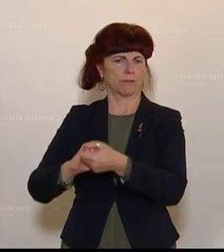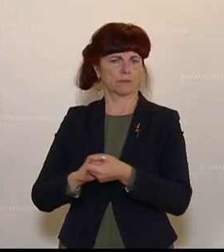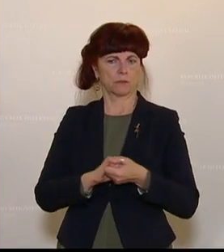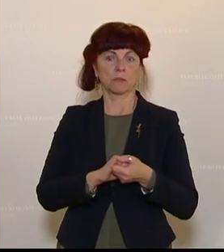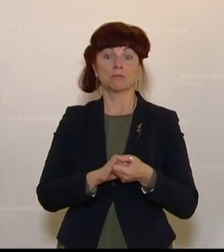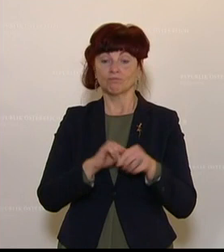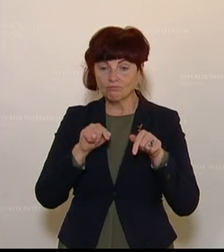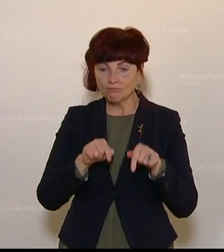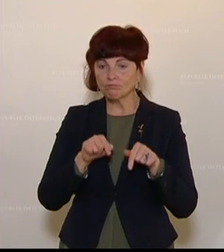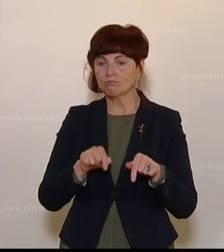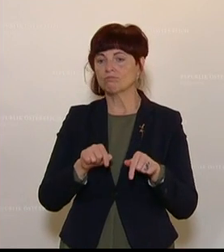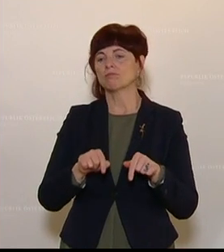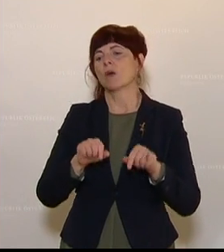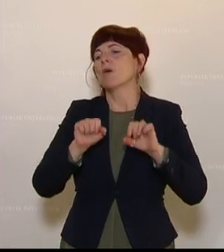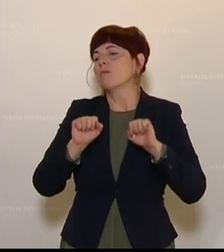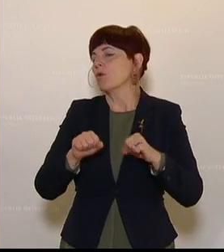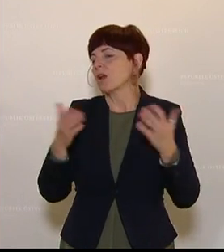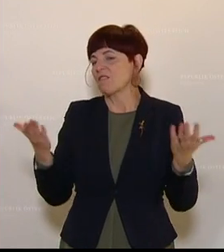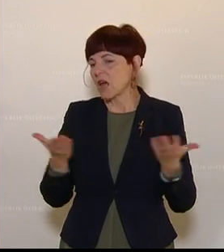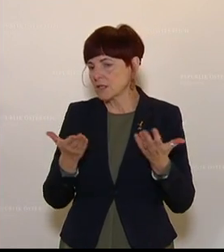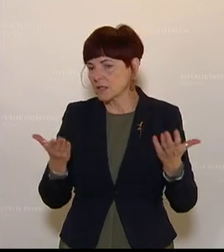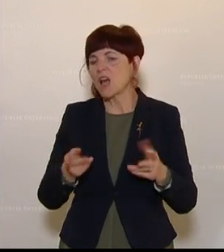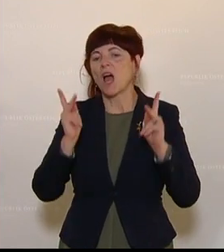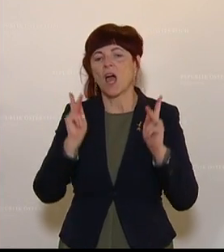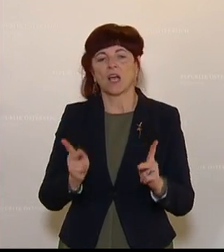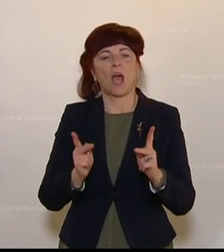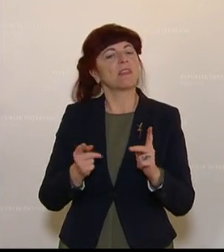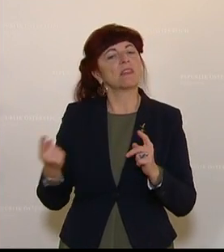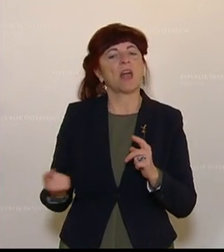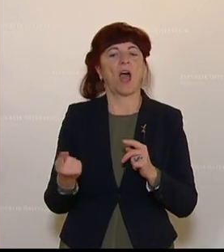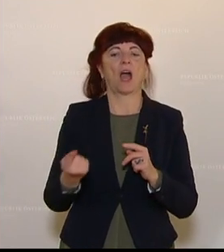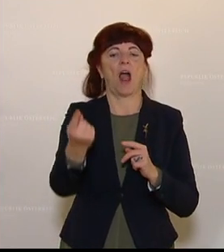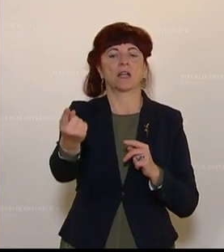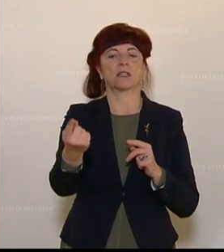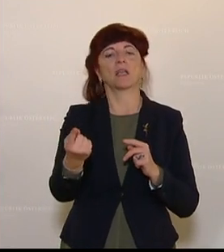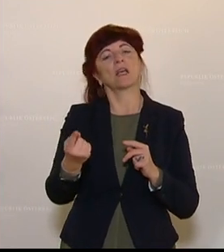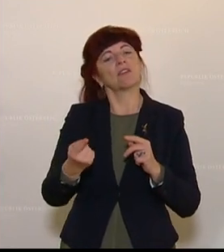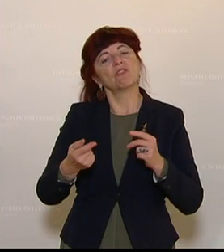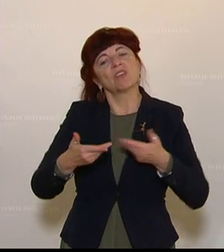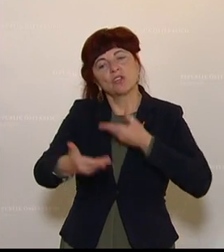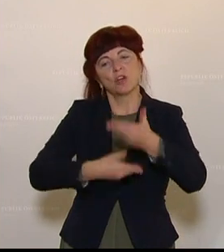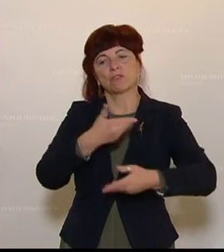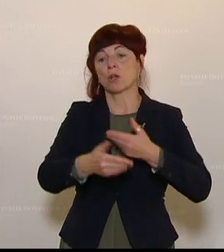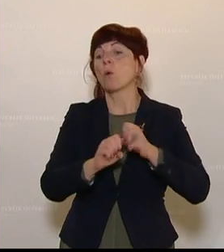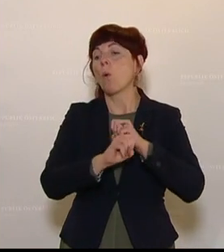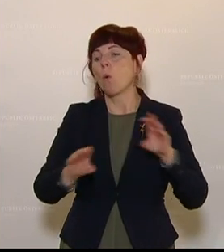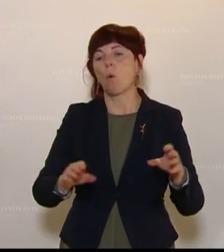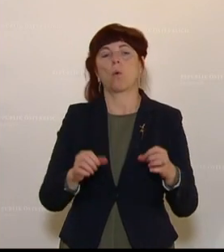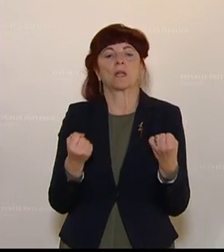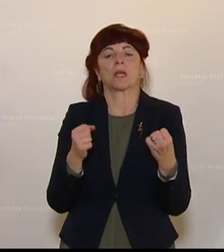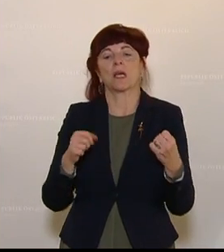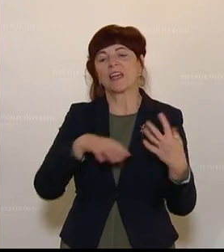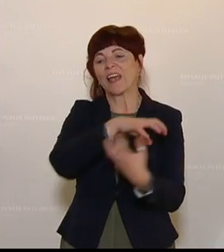Genossenschaften ermöglichen nachhaltiges, krisenfestes Wirtschaften. Und daher ist im Regierungsprogramm, dem Kapitel